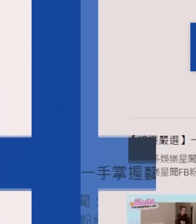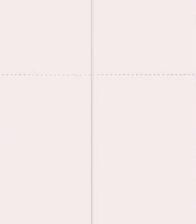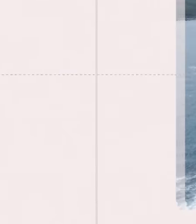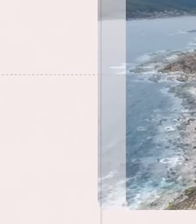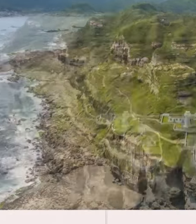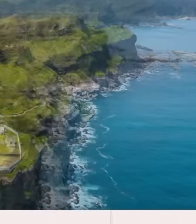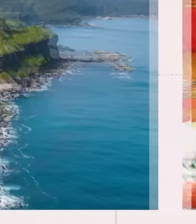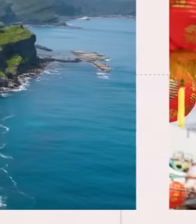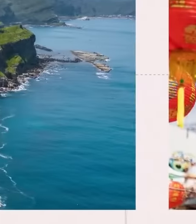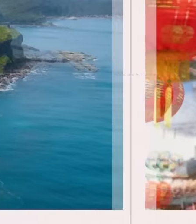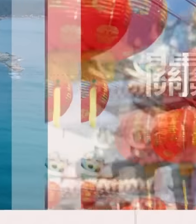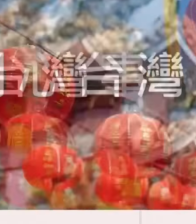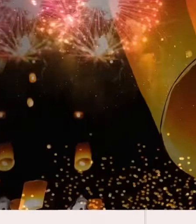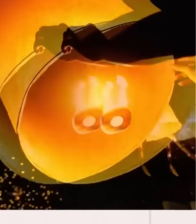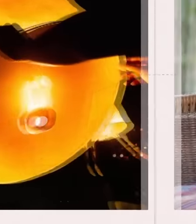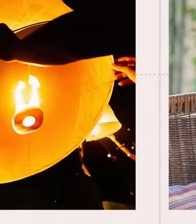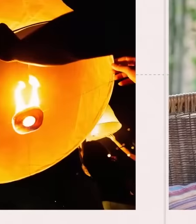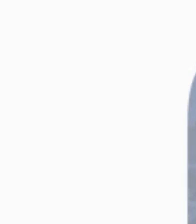台灣中午的